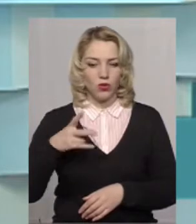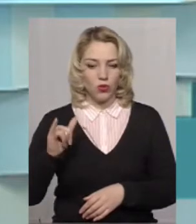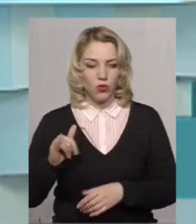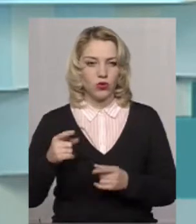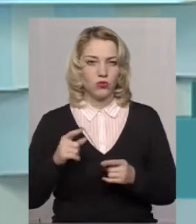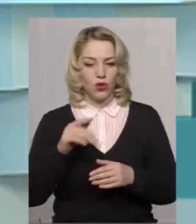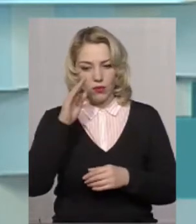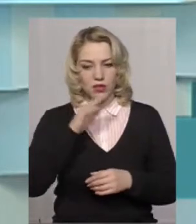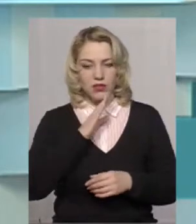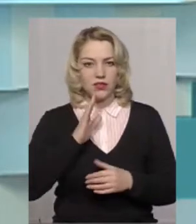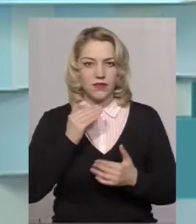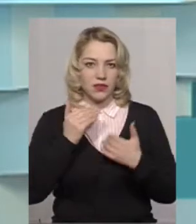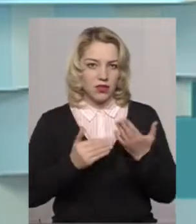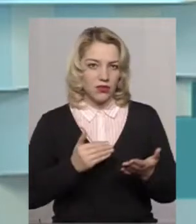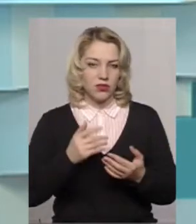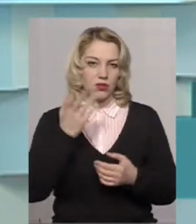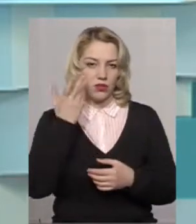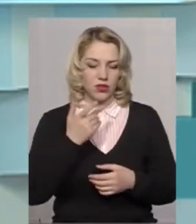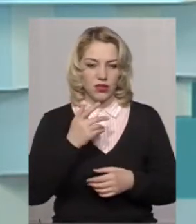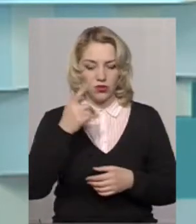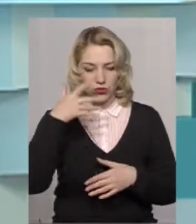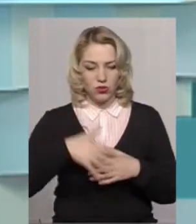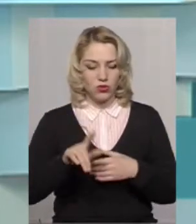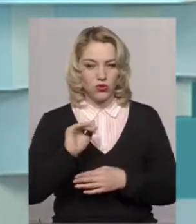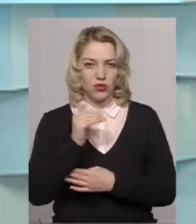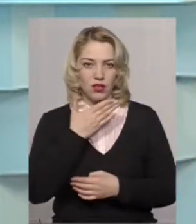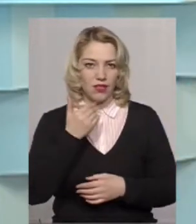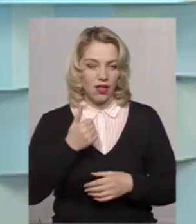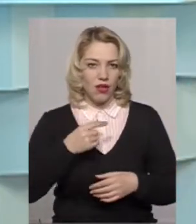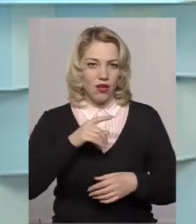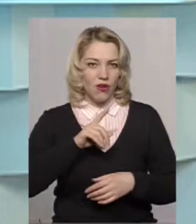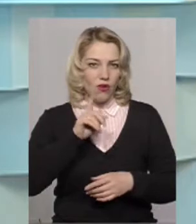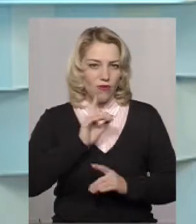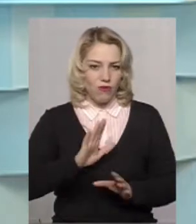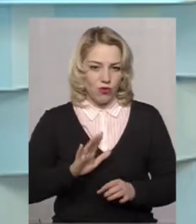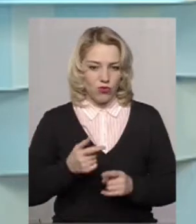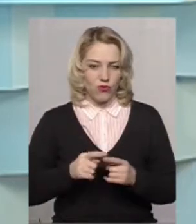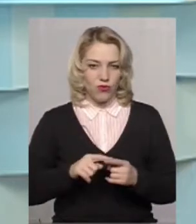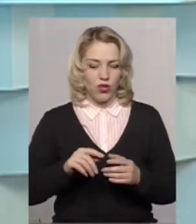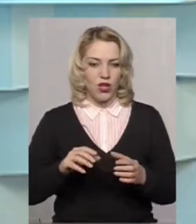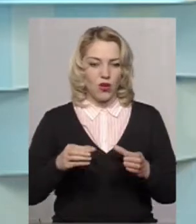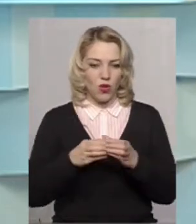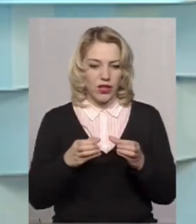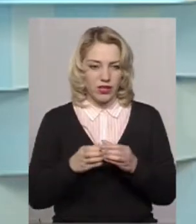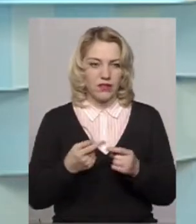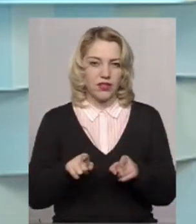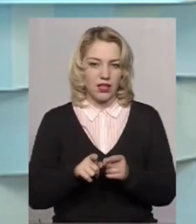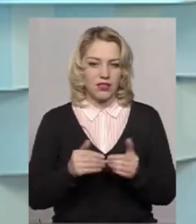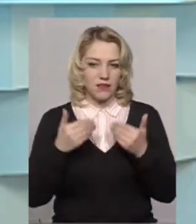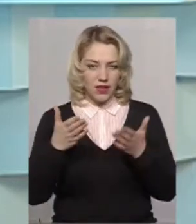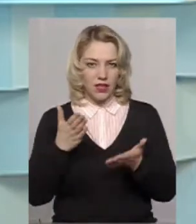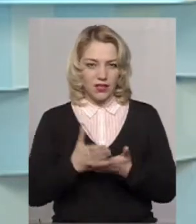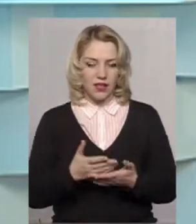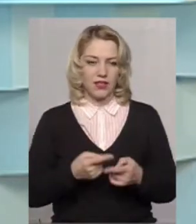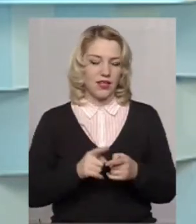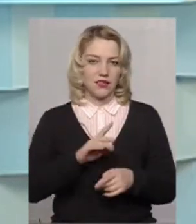звертаються, коли вони розуміють, що дитині некомфортно у колективі, і, відповідно, звернення такі є, і їх, на жаль, є